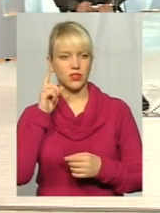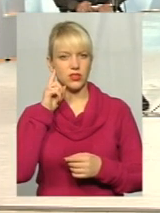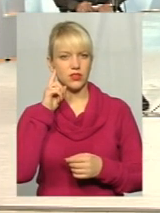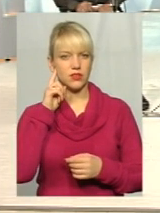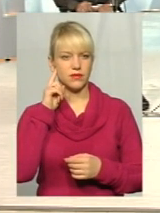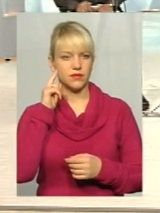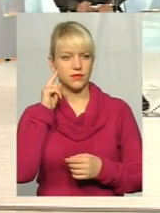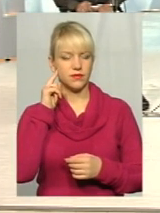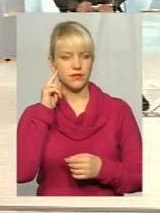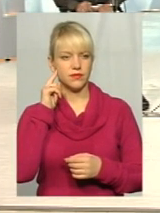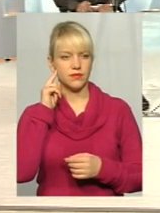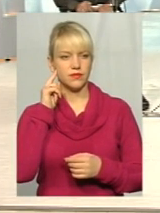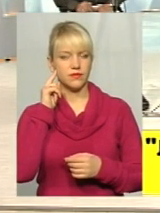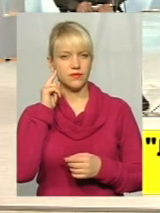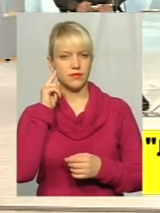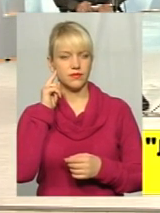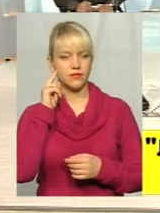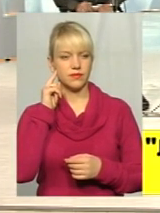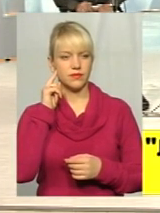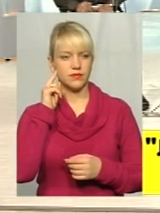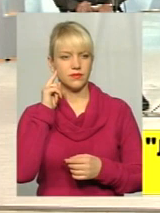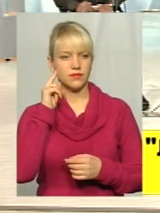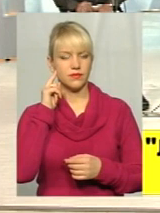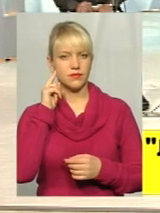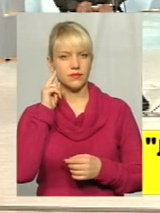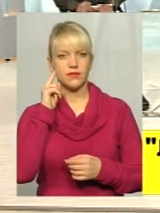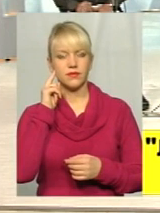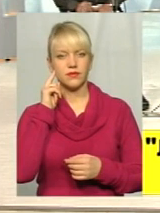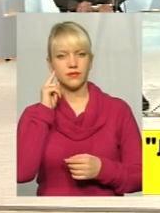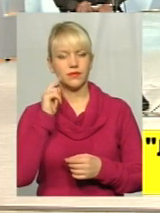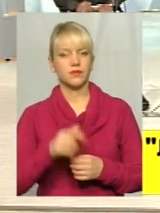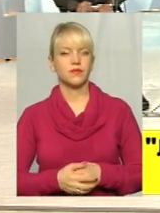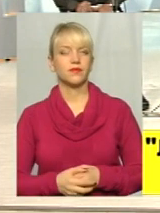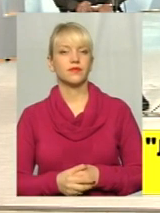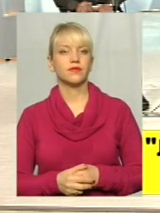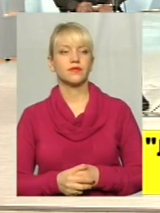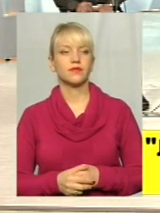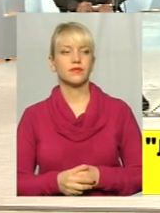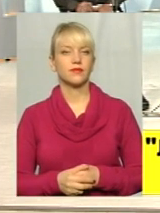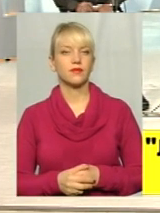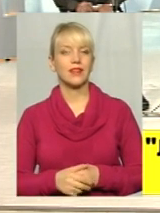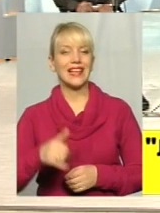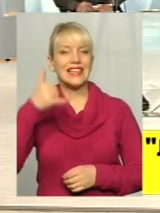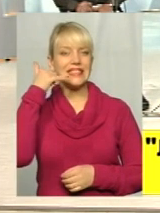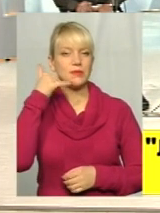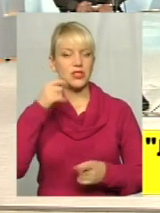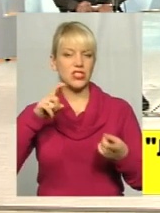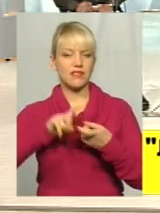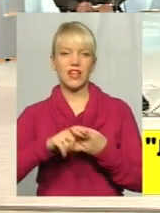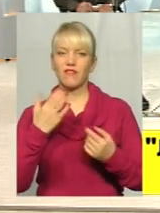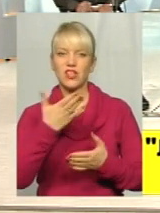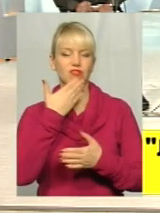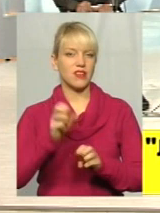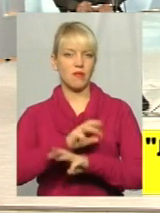може звук так. Значить, є обіцпечерська зв'язка, ваша не обіцпечена безпецність